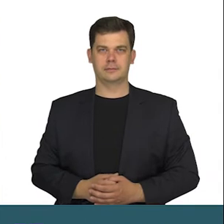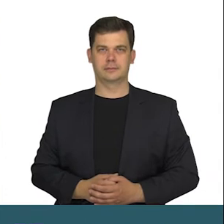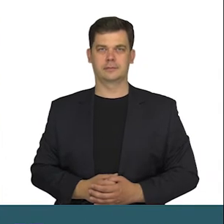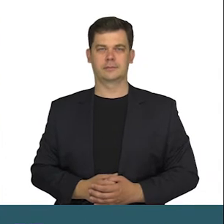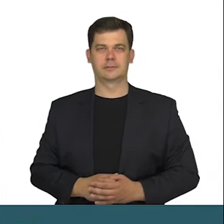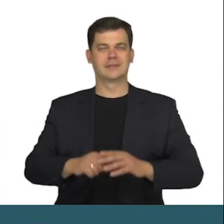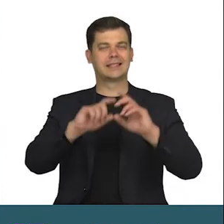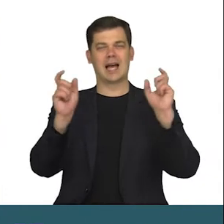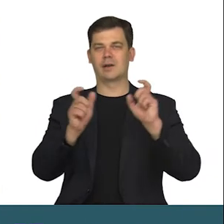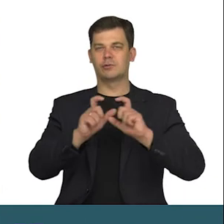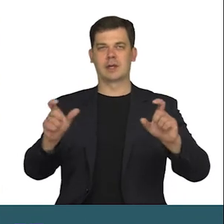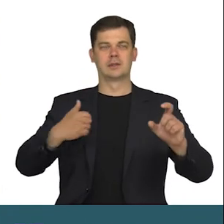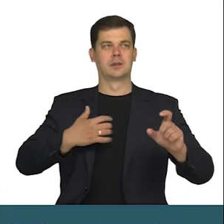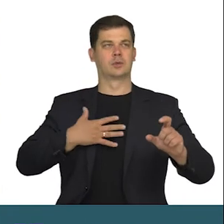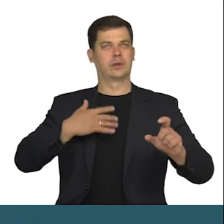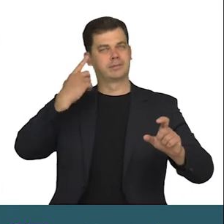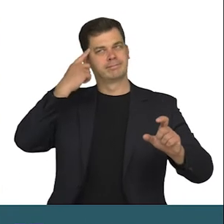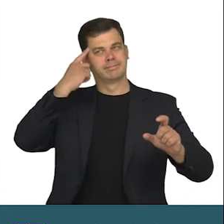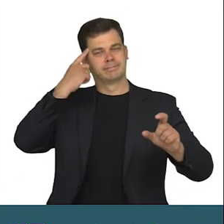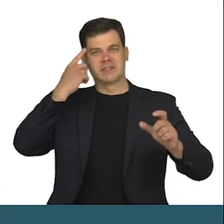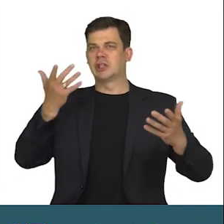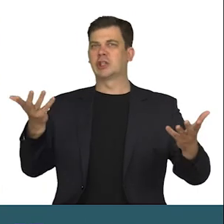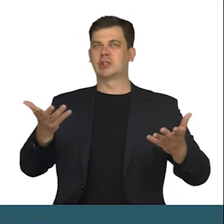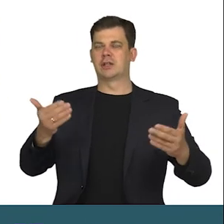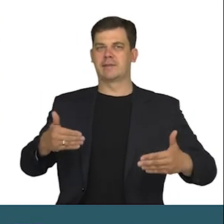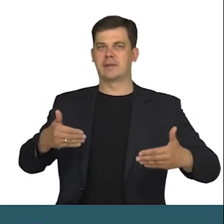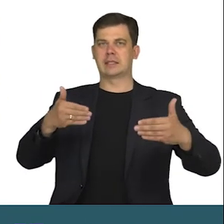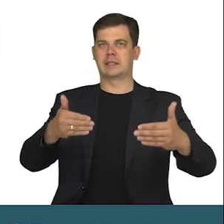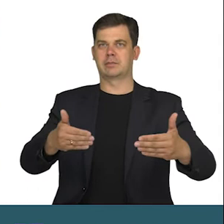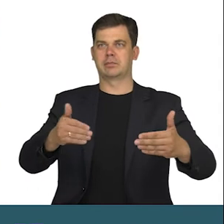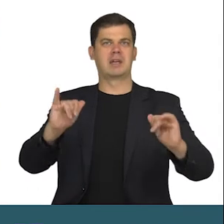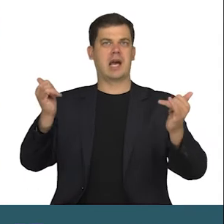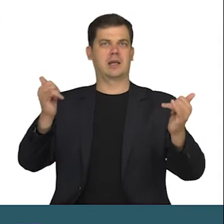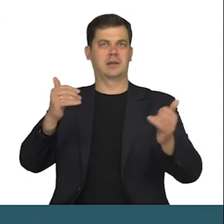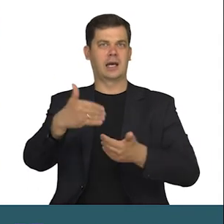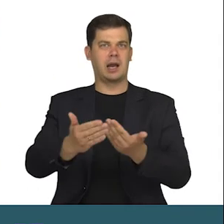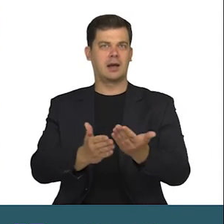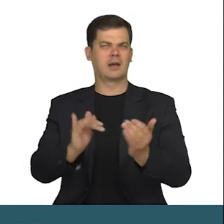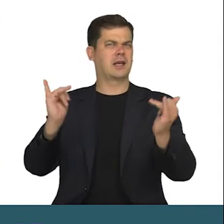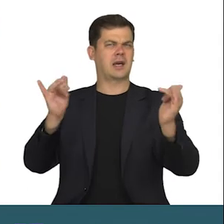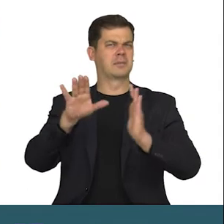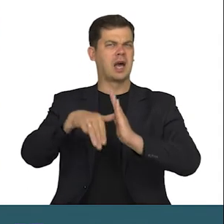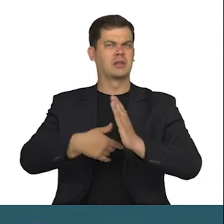Cały czas towarzyszy mi myśl, gdzie będziemy za chwilę, w jakim kraju, w jakim mieście.